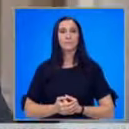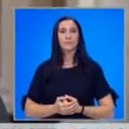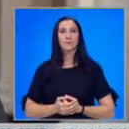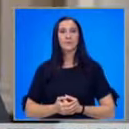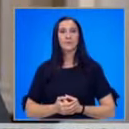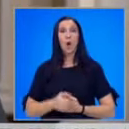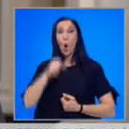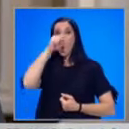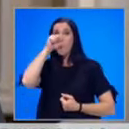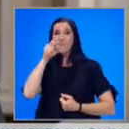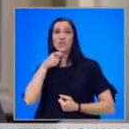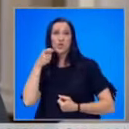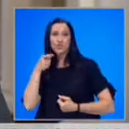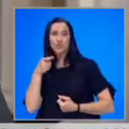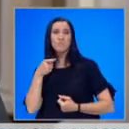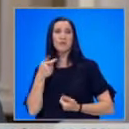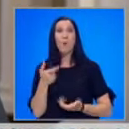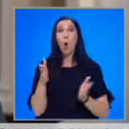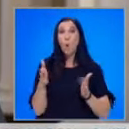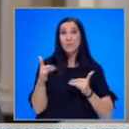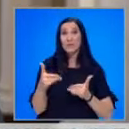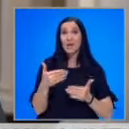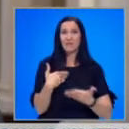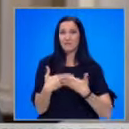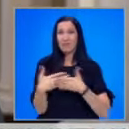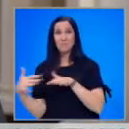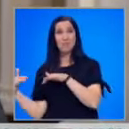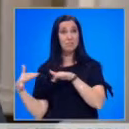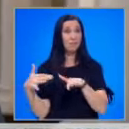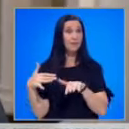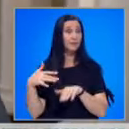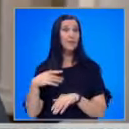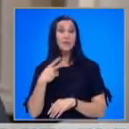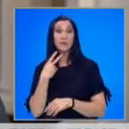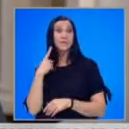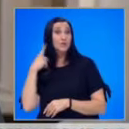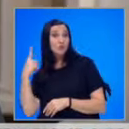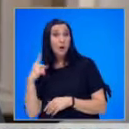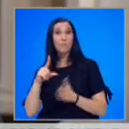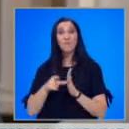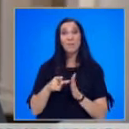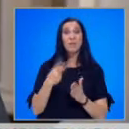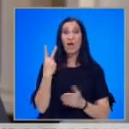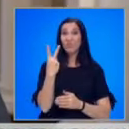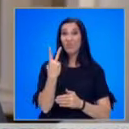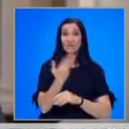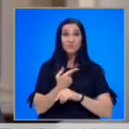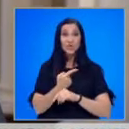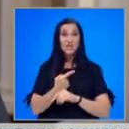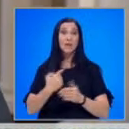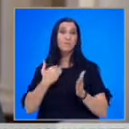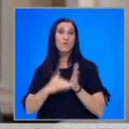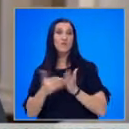Обидни реплики, квалификации и взаимни нападки се чуха по време на близо два часа и половина дебат по